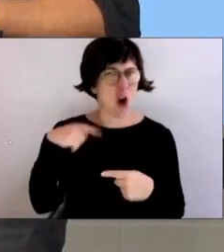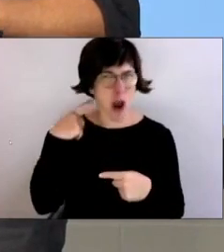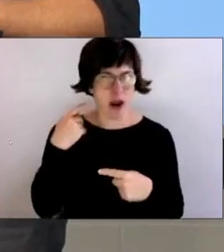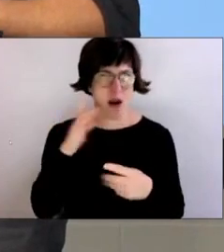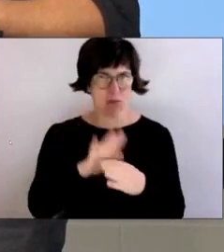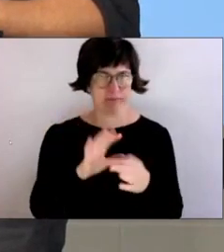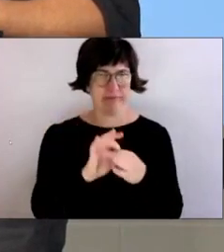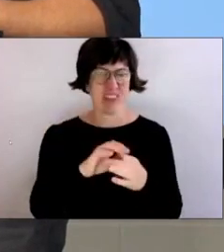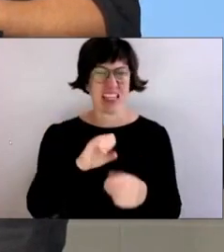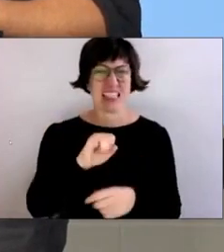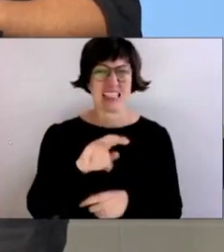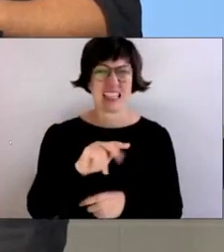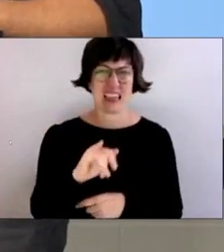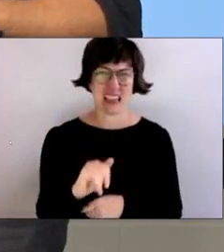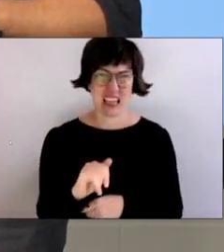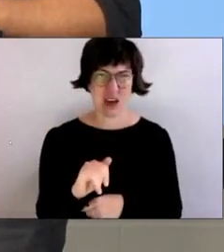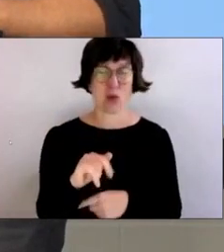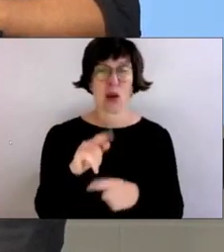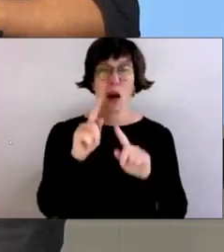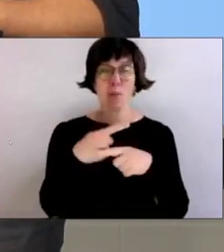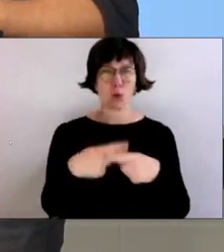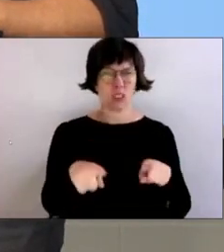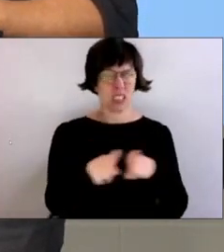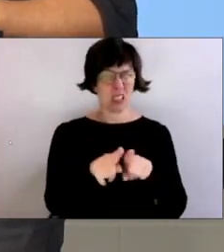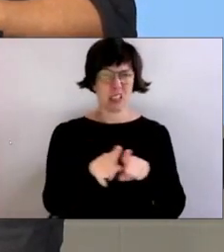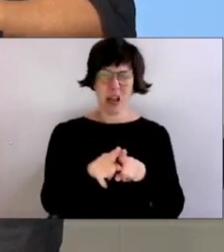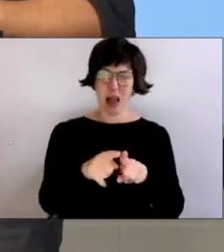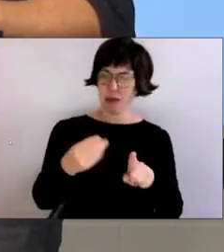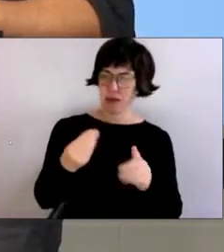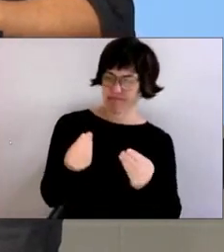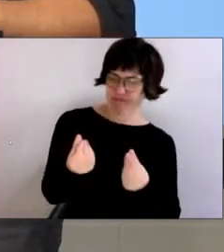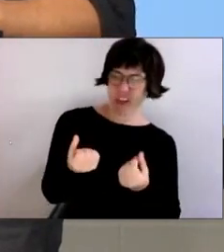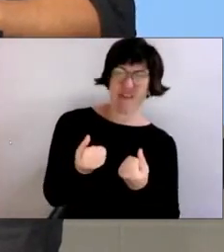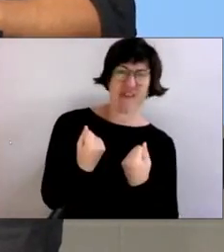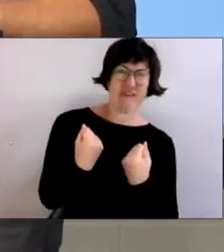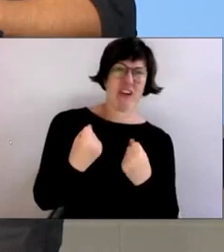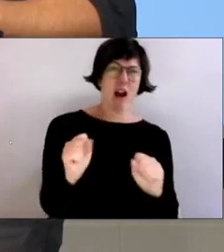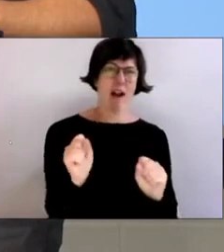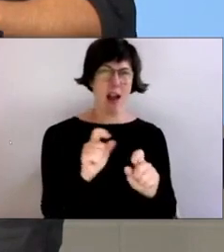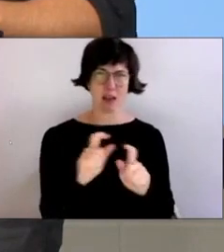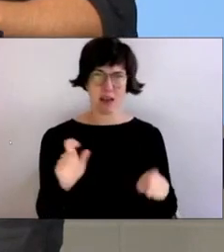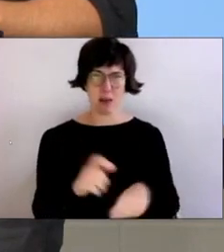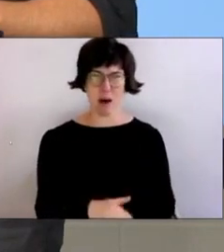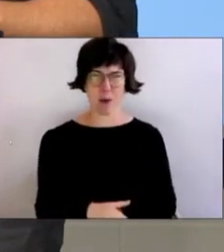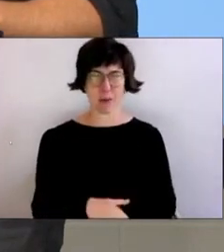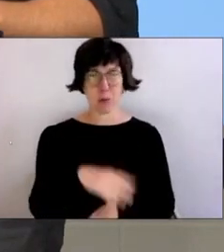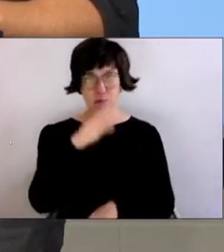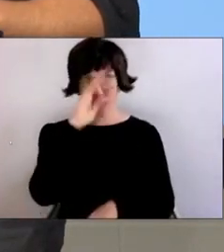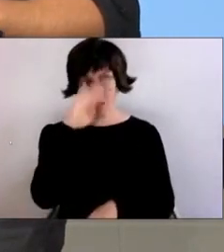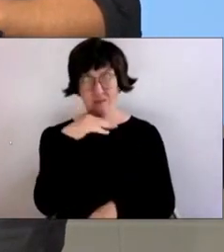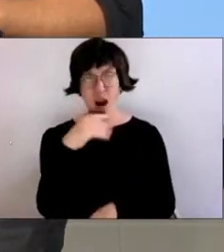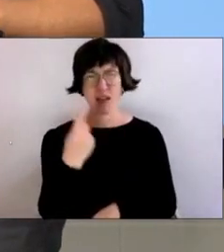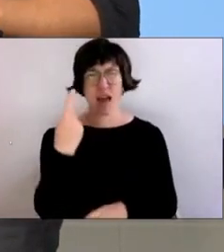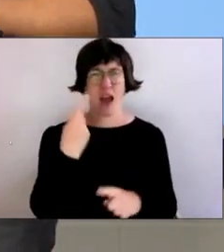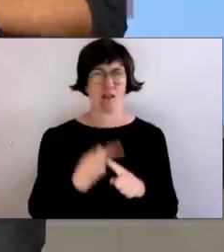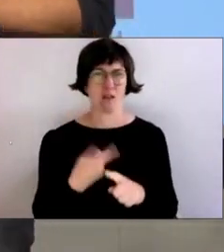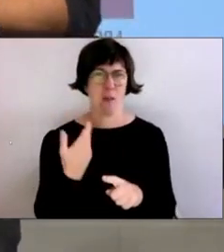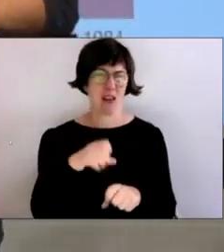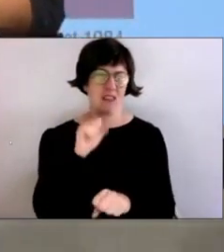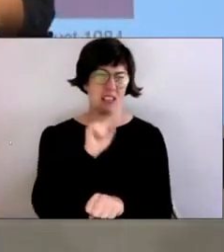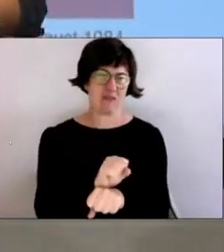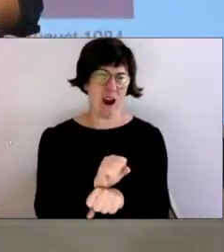letztendlich roch auch die Musik wie andere Kunstarten verdächtig nach Freiheit. Mein Vater wurde wegen ihr zum ersten Mal verhaftet.